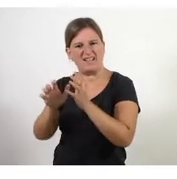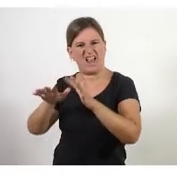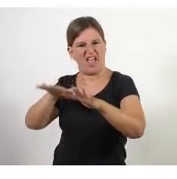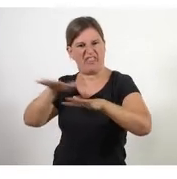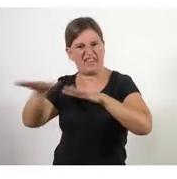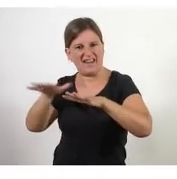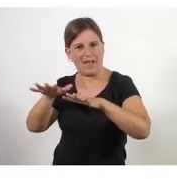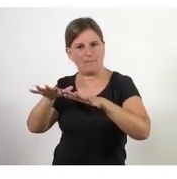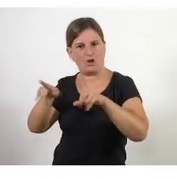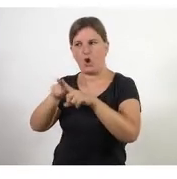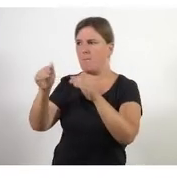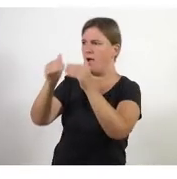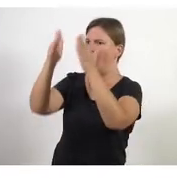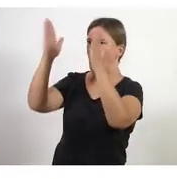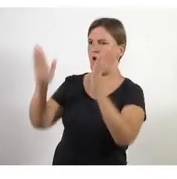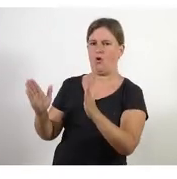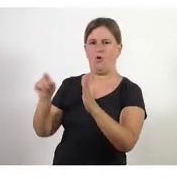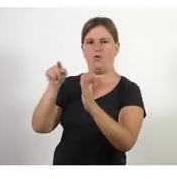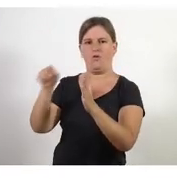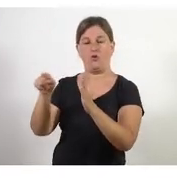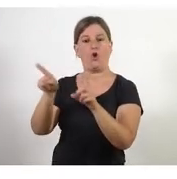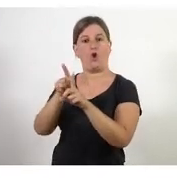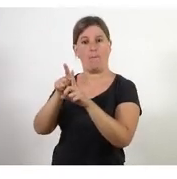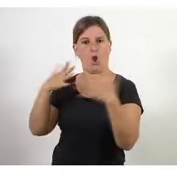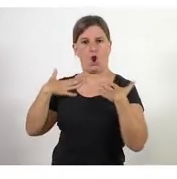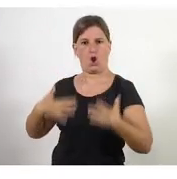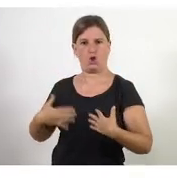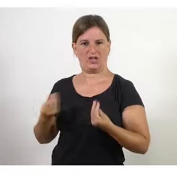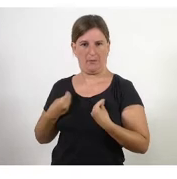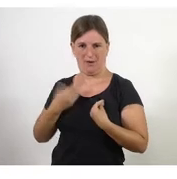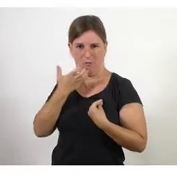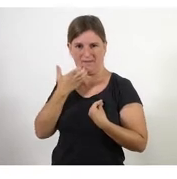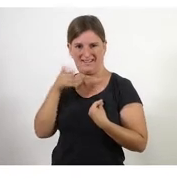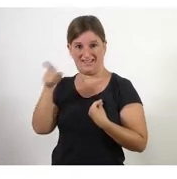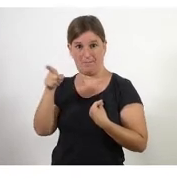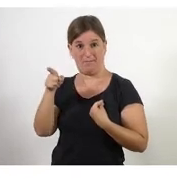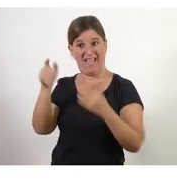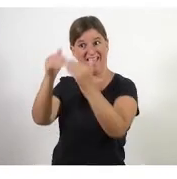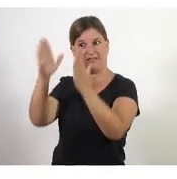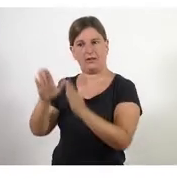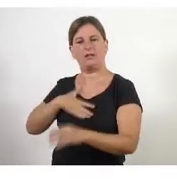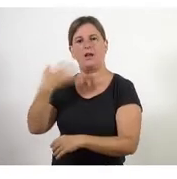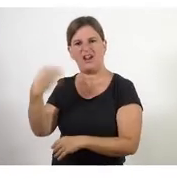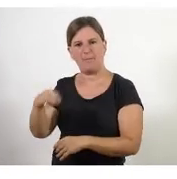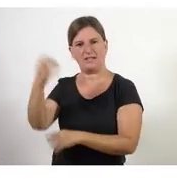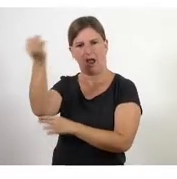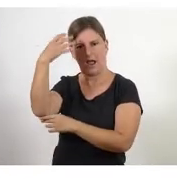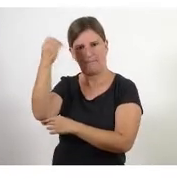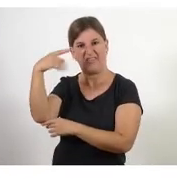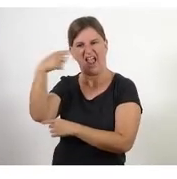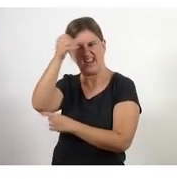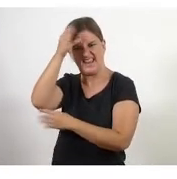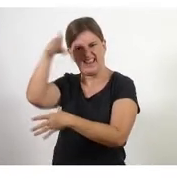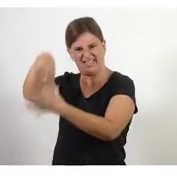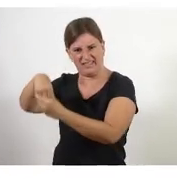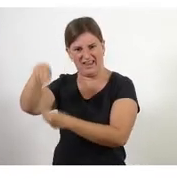Aquest seria la metàfora. Un organisme viu que pot aprendre, que té una intel·ligència de per si i que